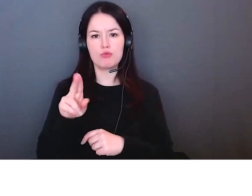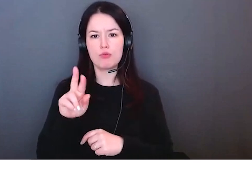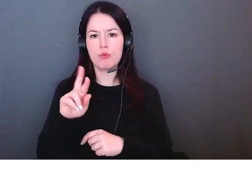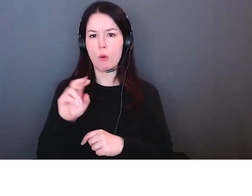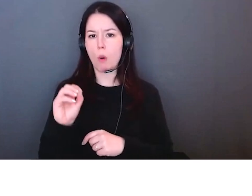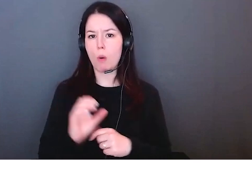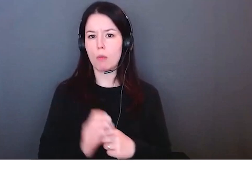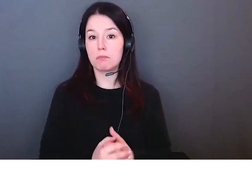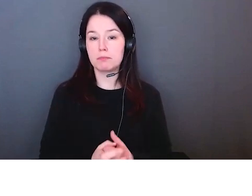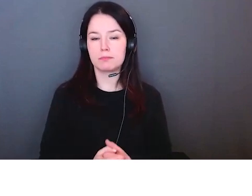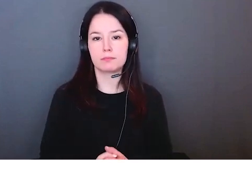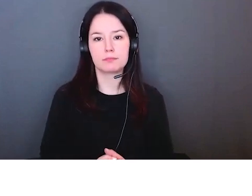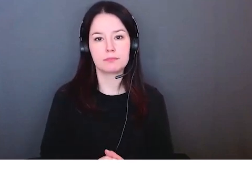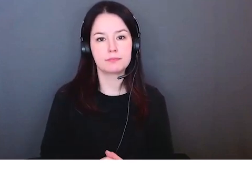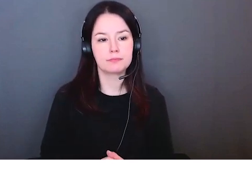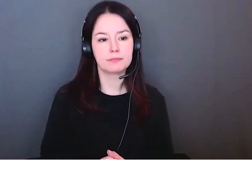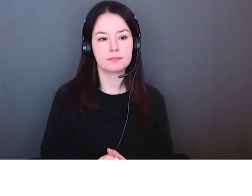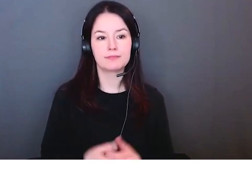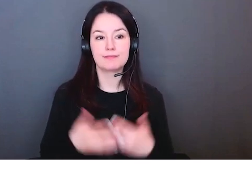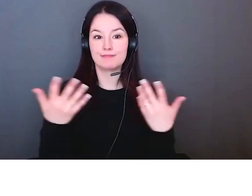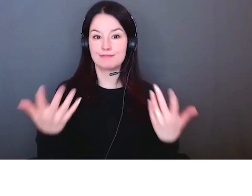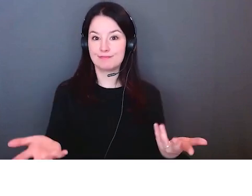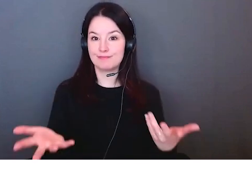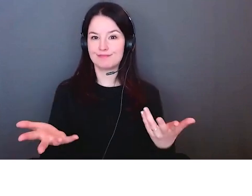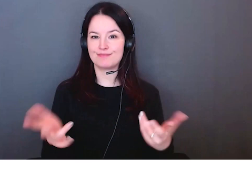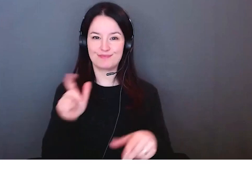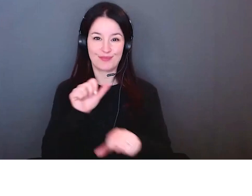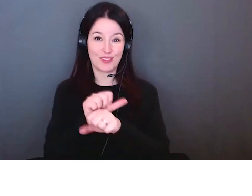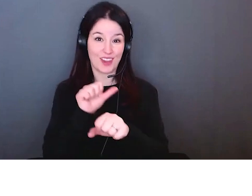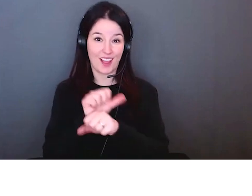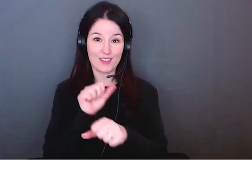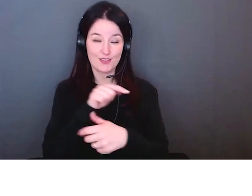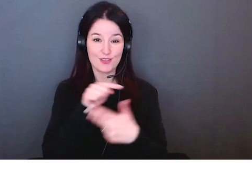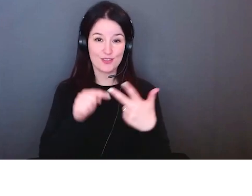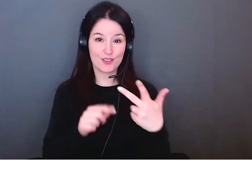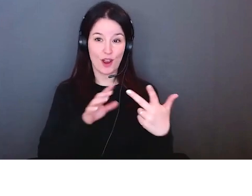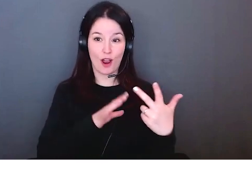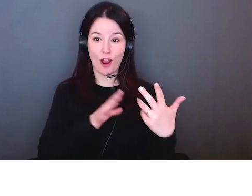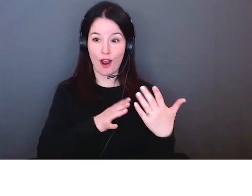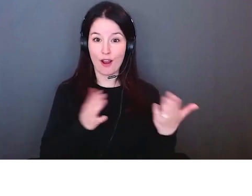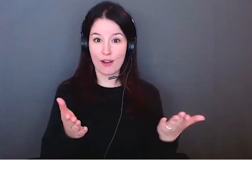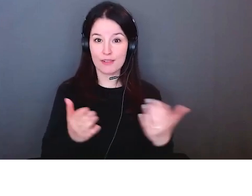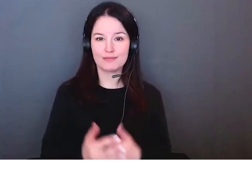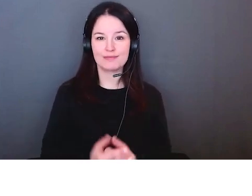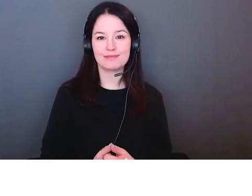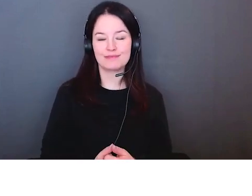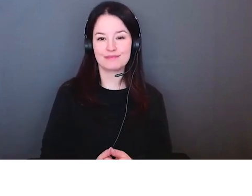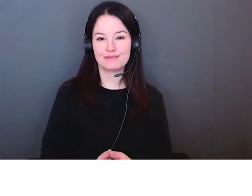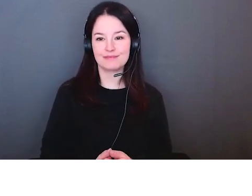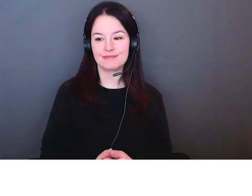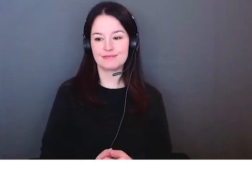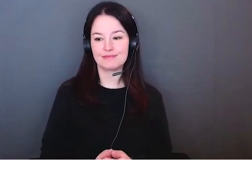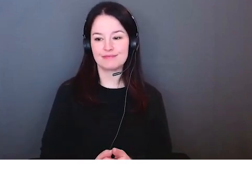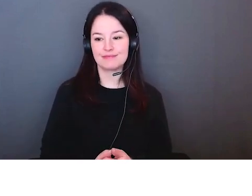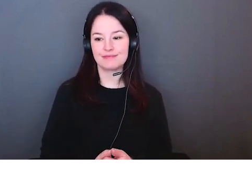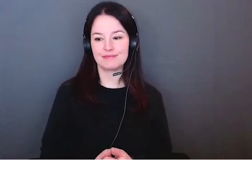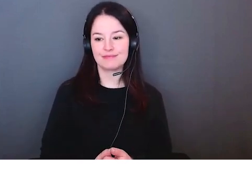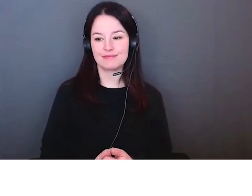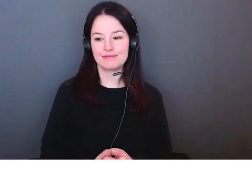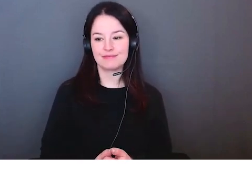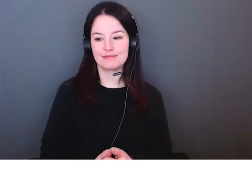donc va être valable pour toujours tant que ces conditions seront toujours en place